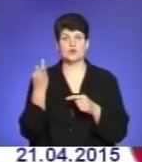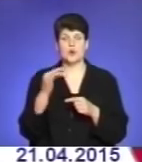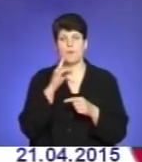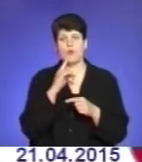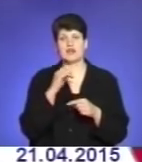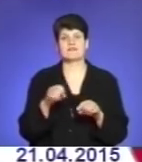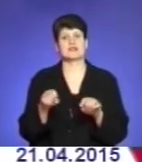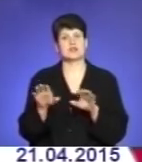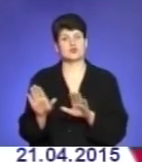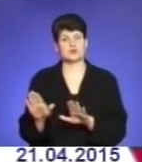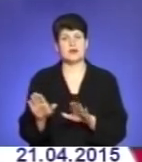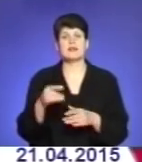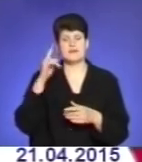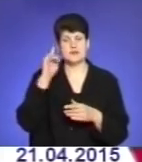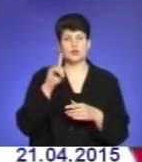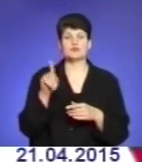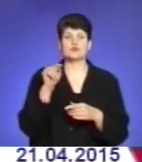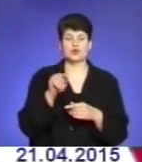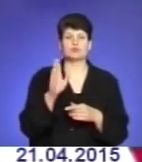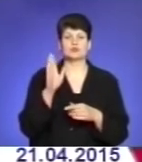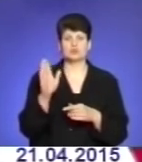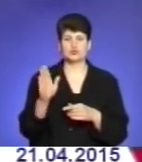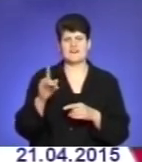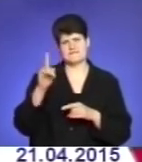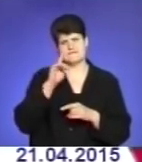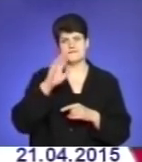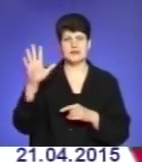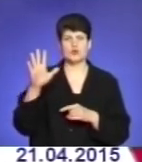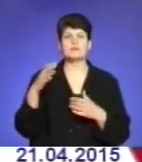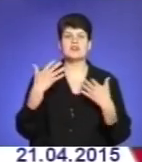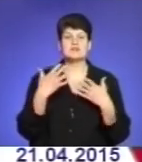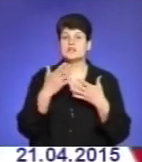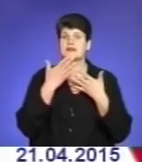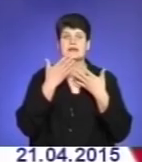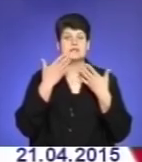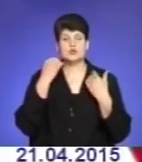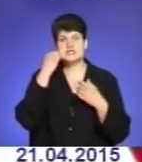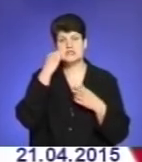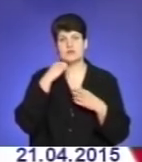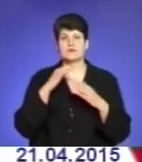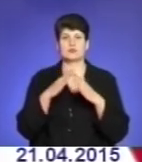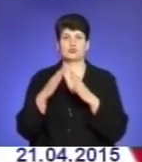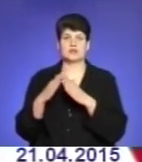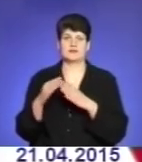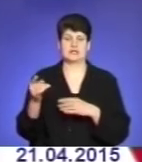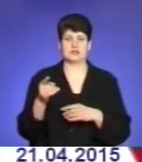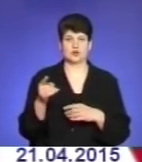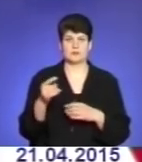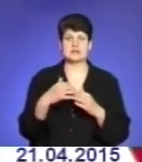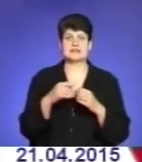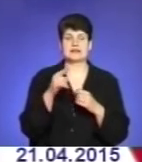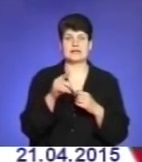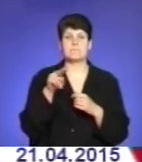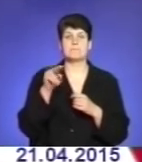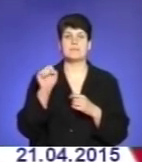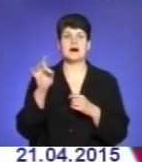вирішують. Однак відомо, що у ньому постануть найвідоміші і навіть вже не існуючі старовинні будівлі Тернополя. Серед них –